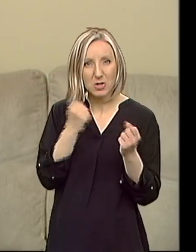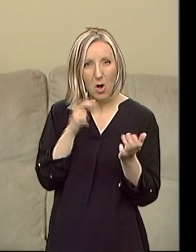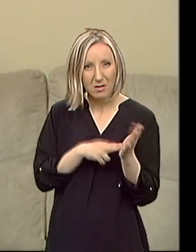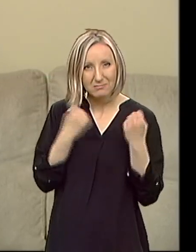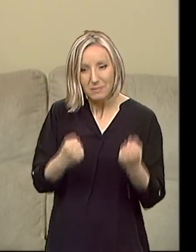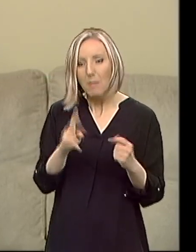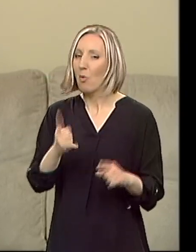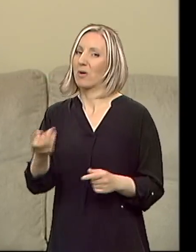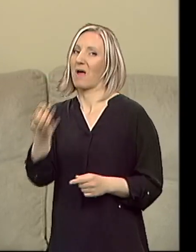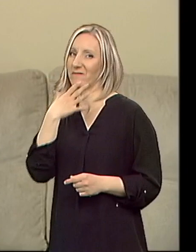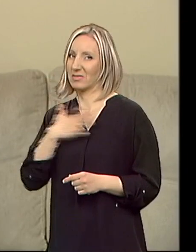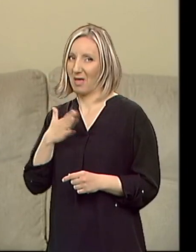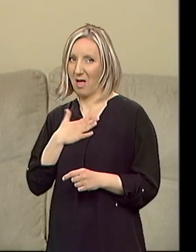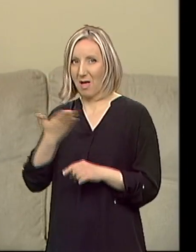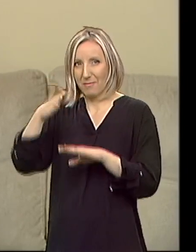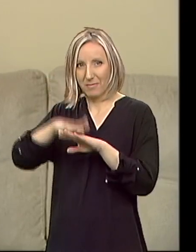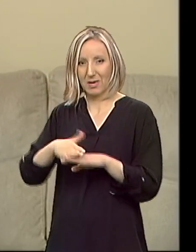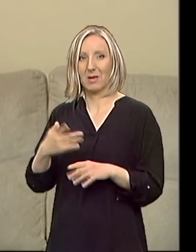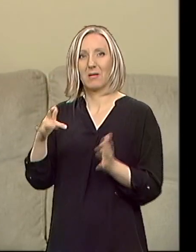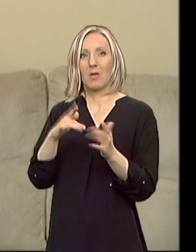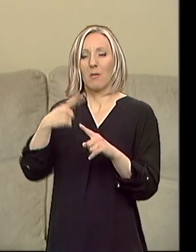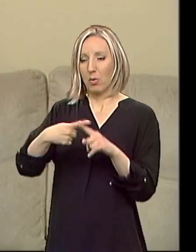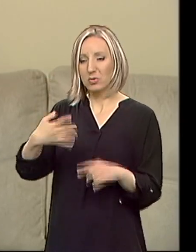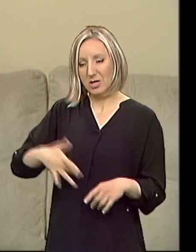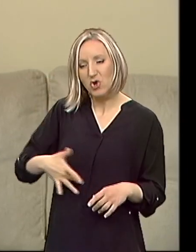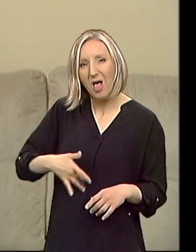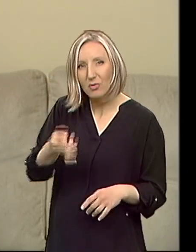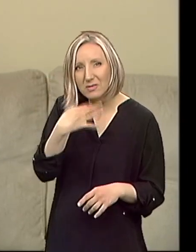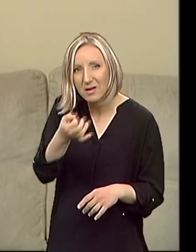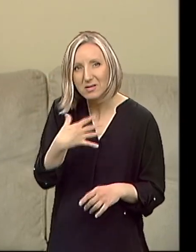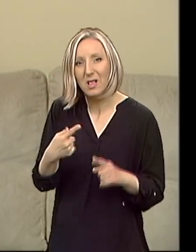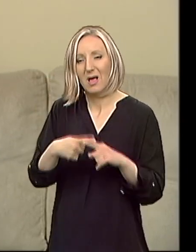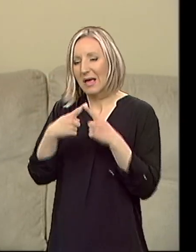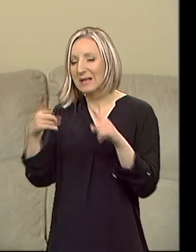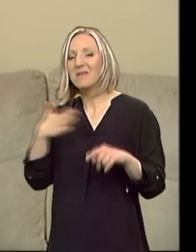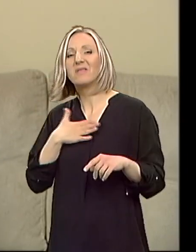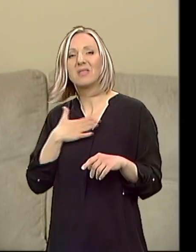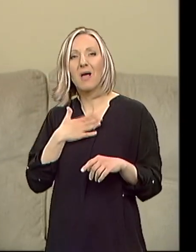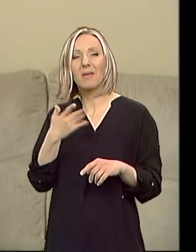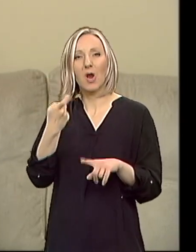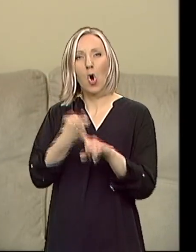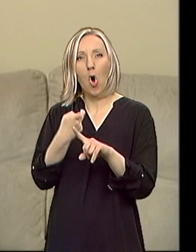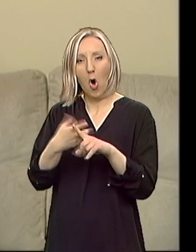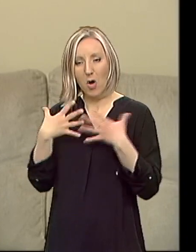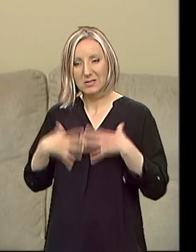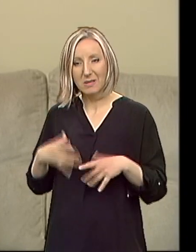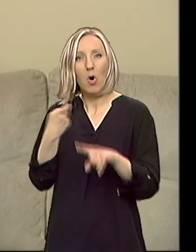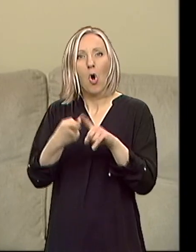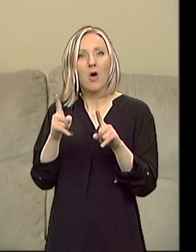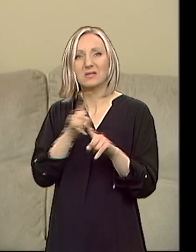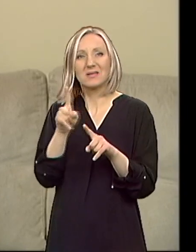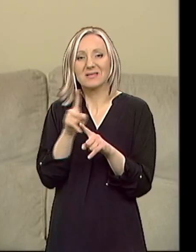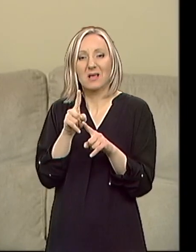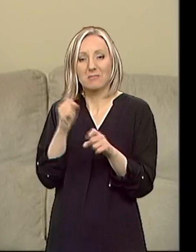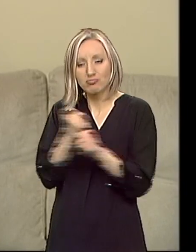pronizona i te lekove. je, to to je kontrolak za želudac, razne vitamini za kosti koji spračavaju da se kosti,